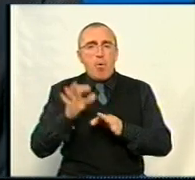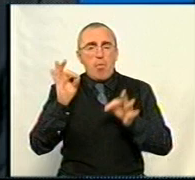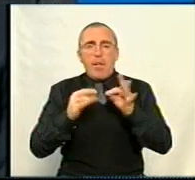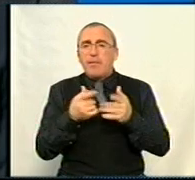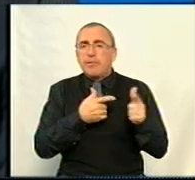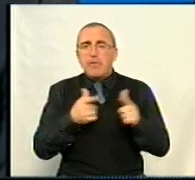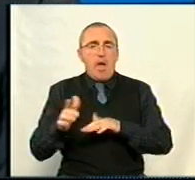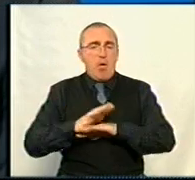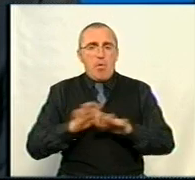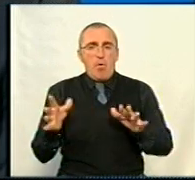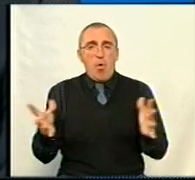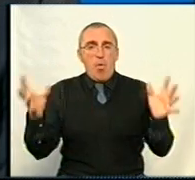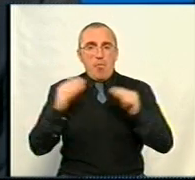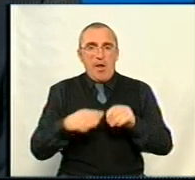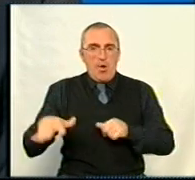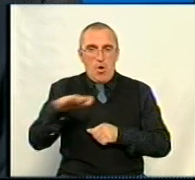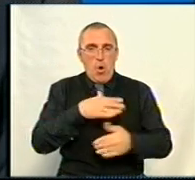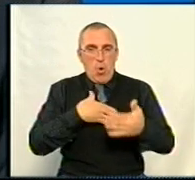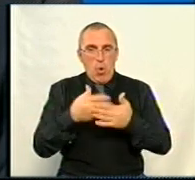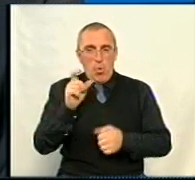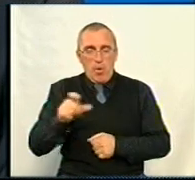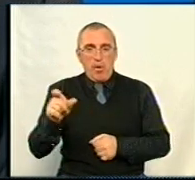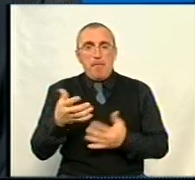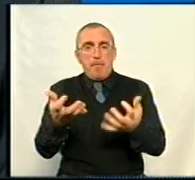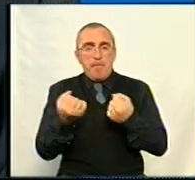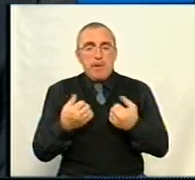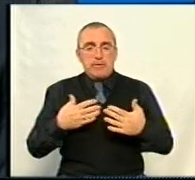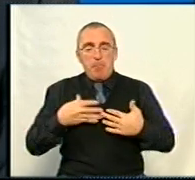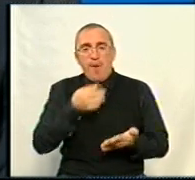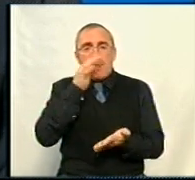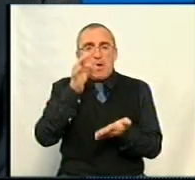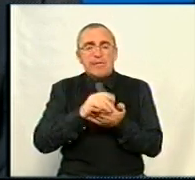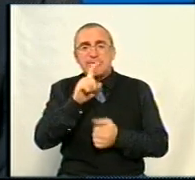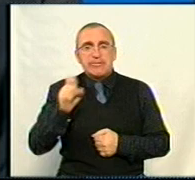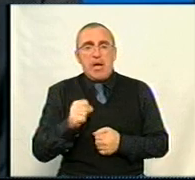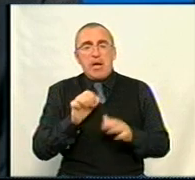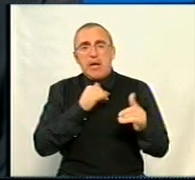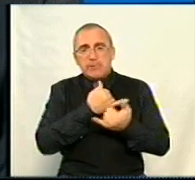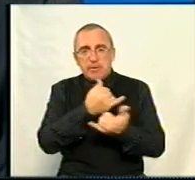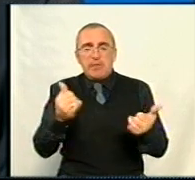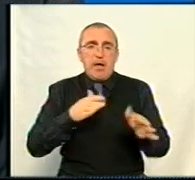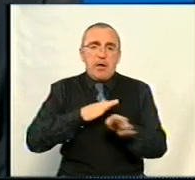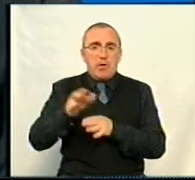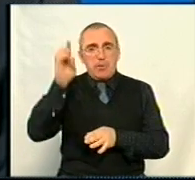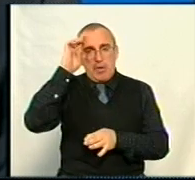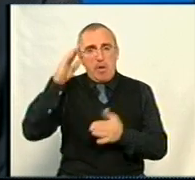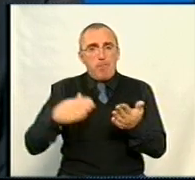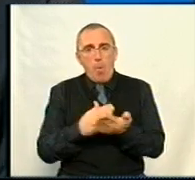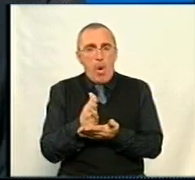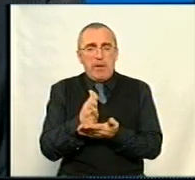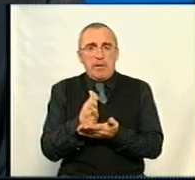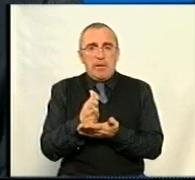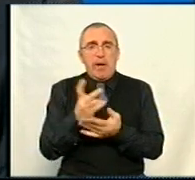неготовність об'єднаних територіальних громад до переняття на себе відповідальності за забезпечення реалізації державних політик